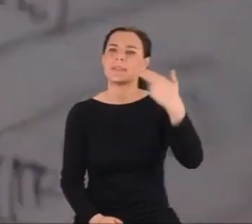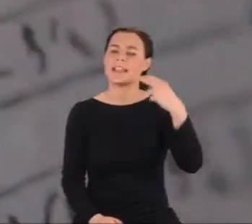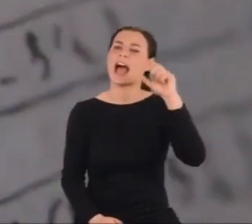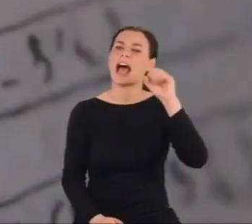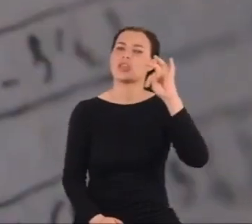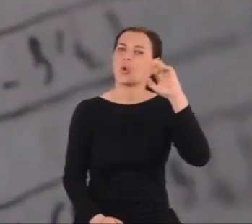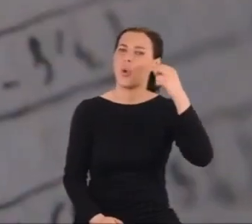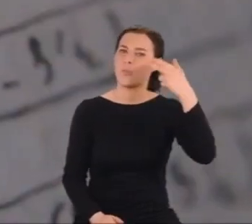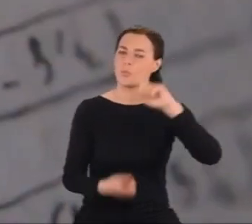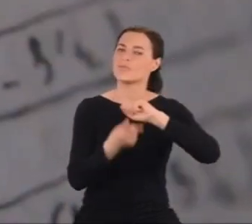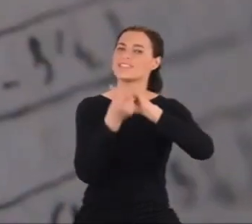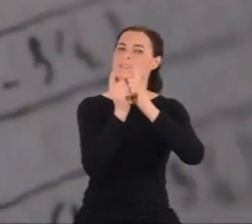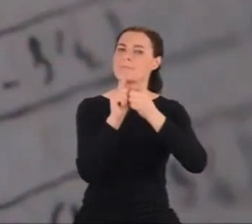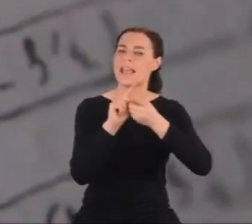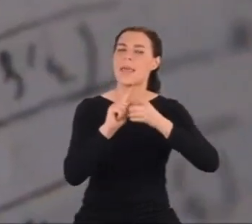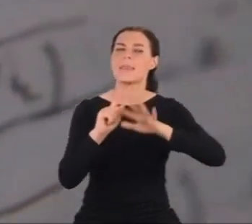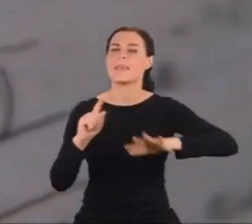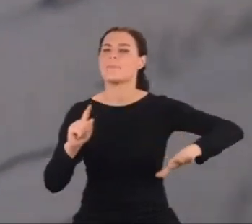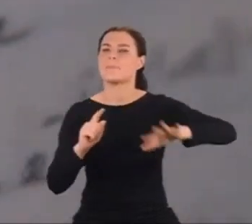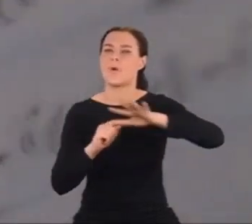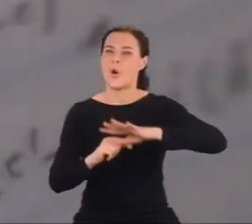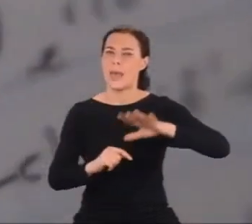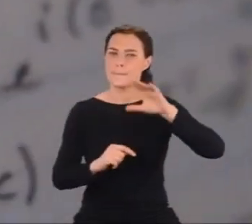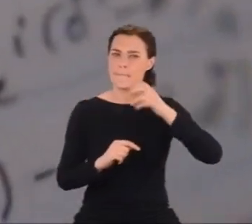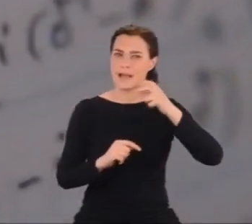w zmiennym polu magnetycznym.